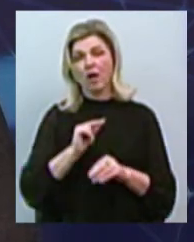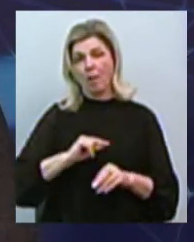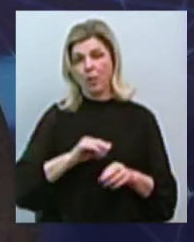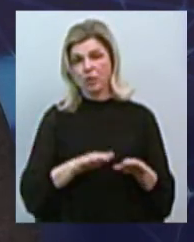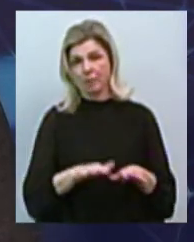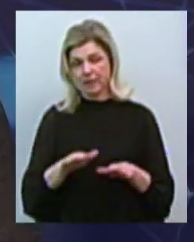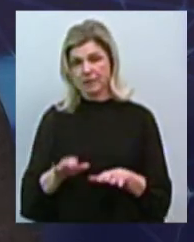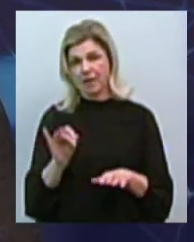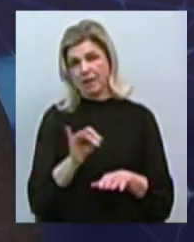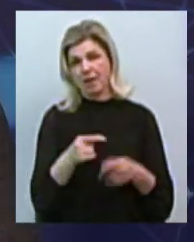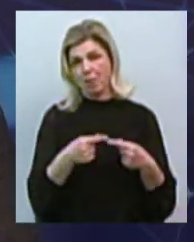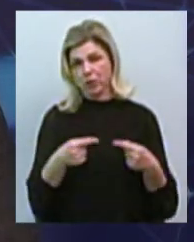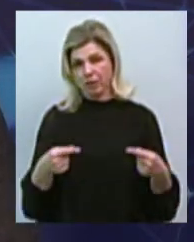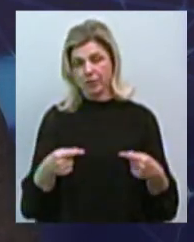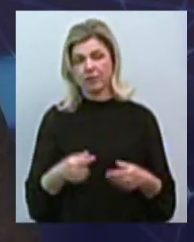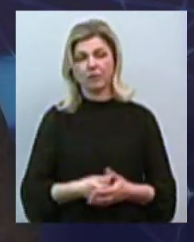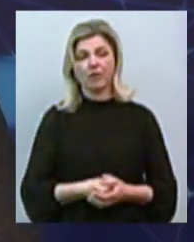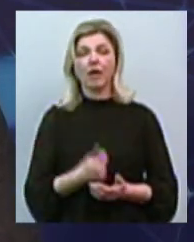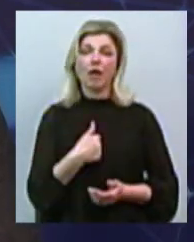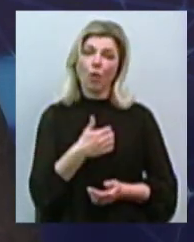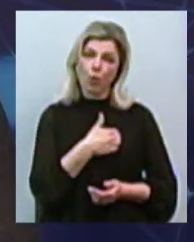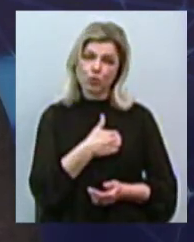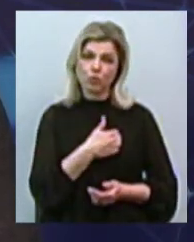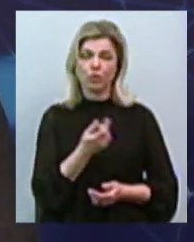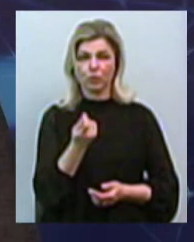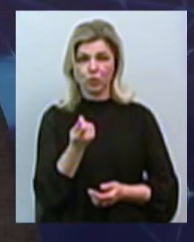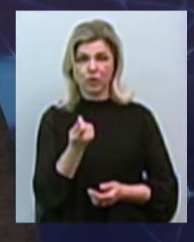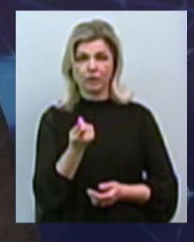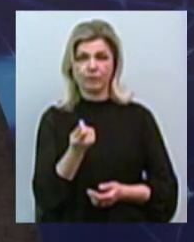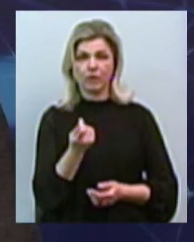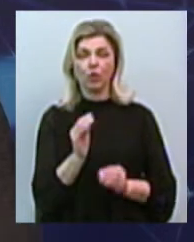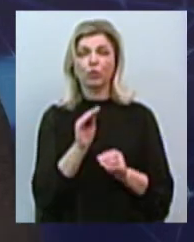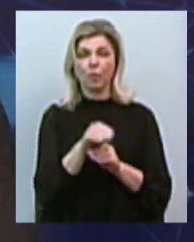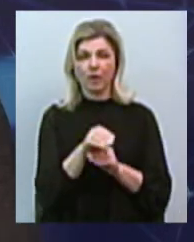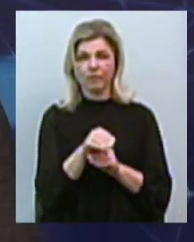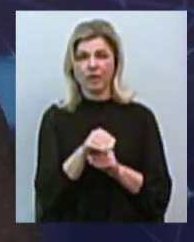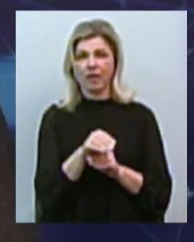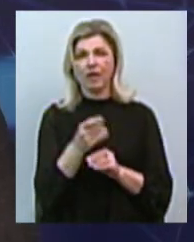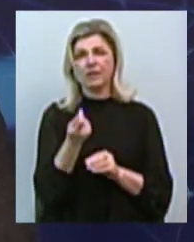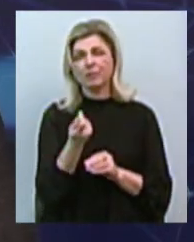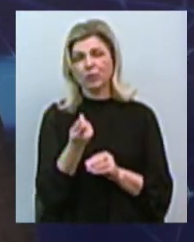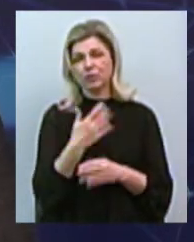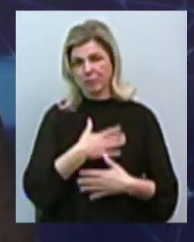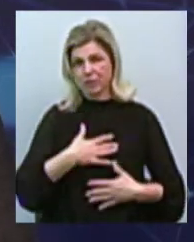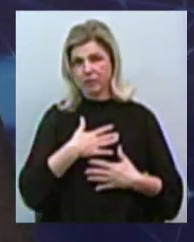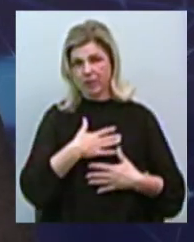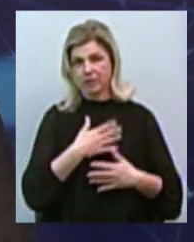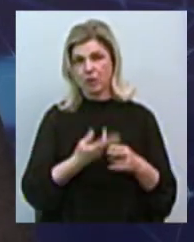і тому подібно. Ну, я хочу трошки додати скептицизм у цьому, тому що